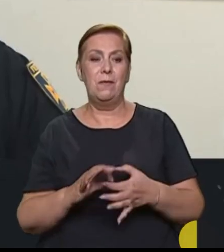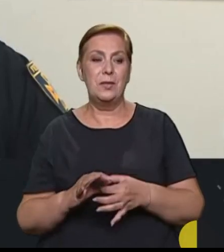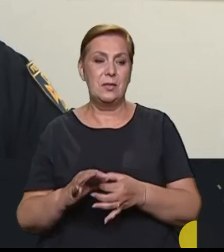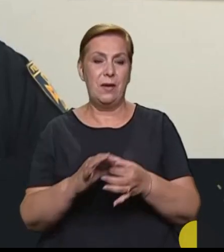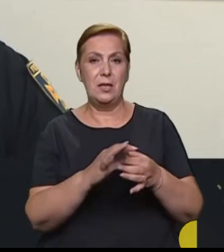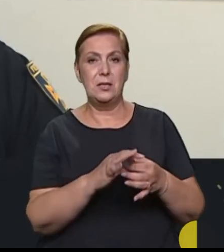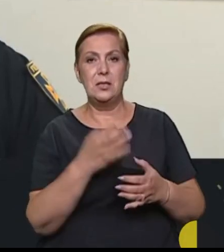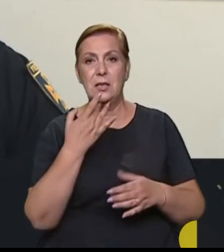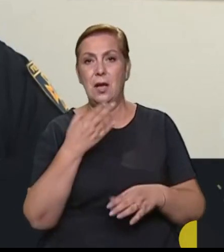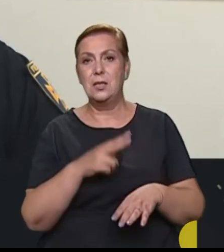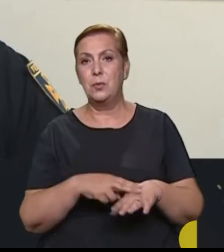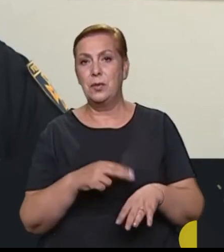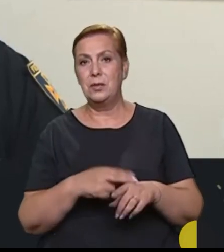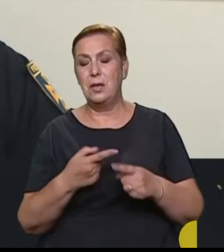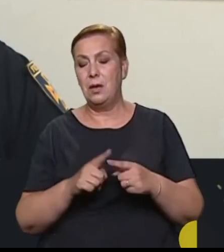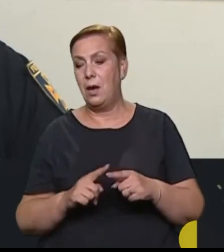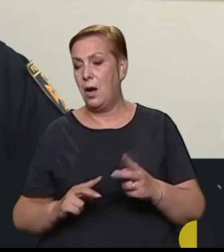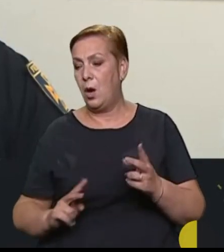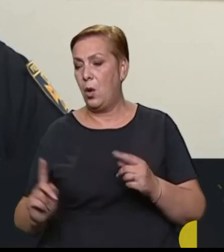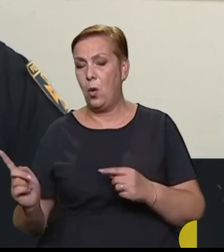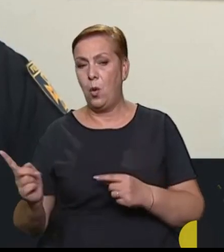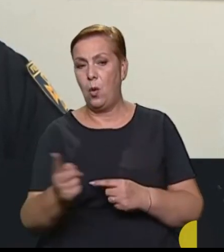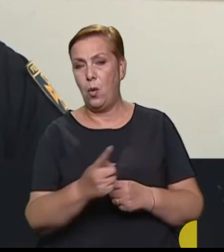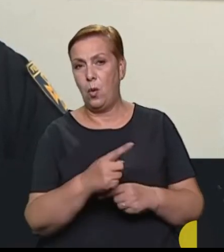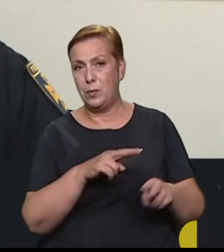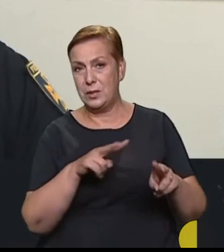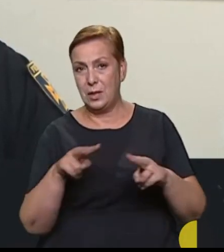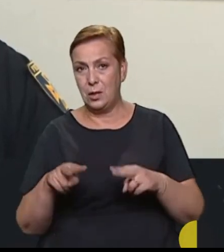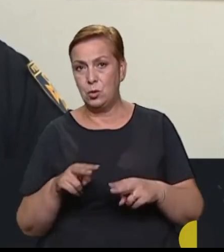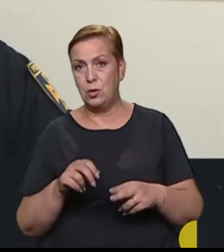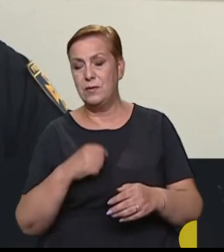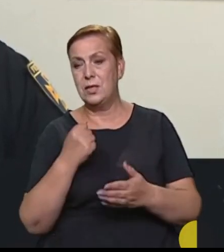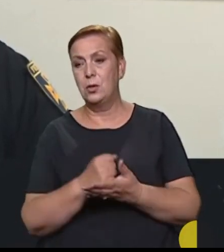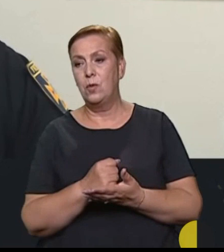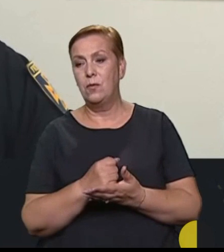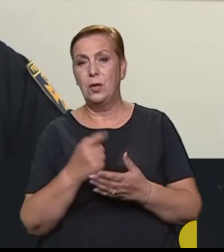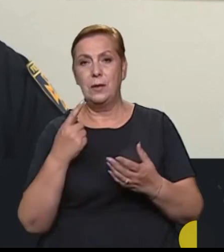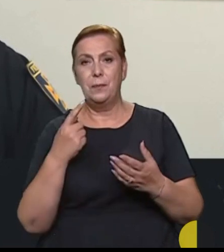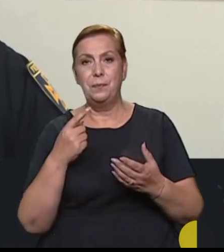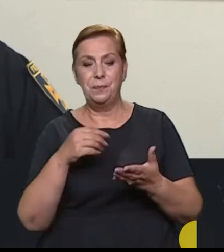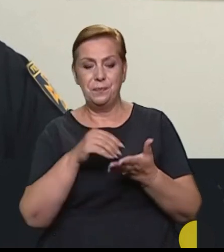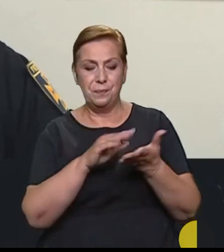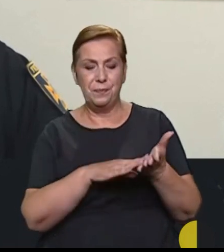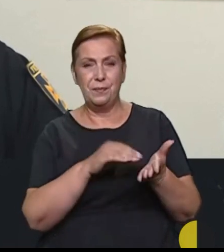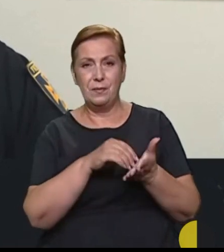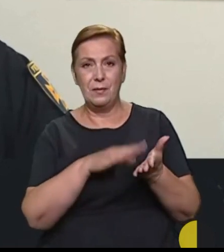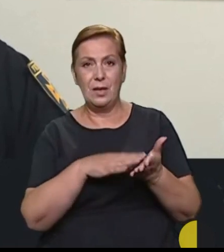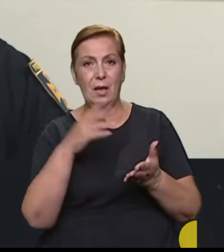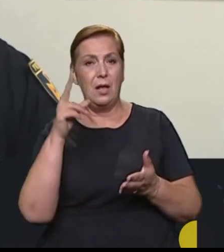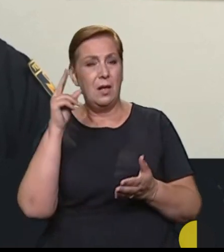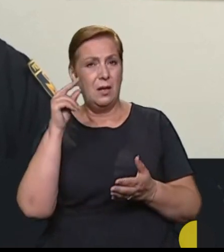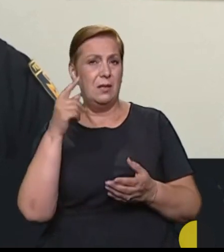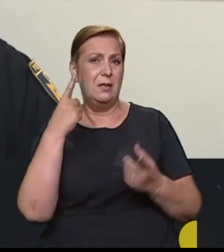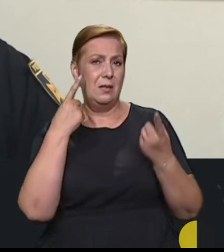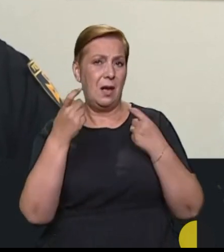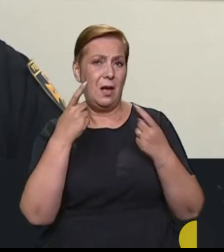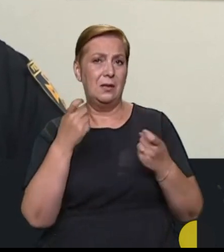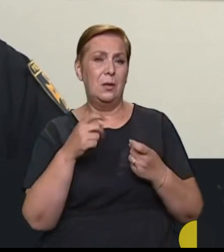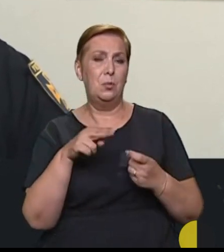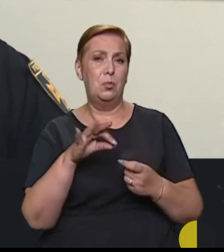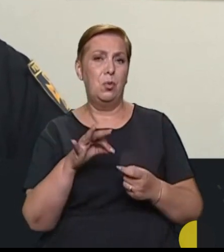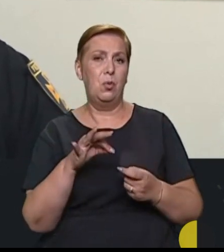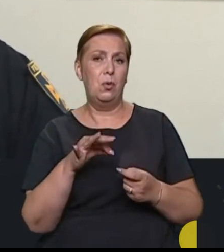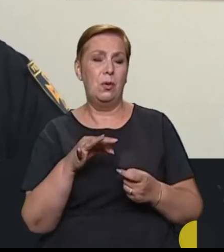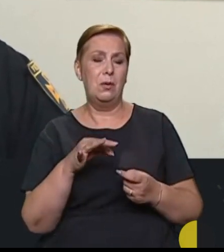із Нацполіцією, яка обстежує, відповідно, і встановлює дані по постраждалим, по загиблим. Працює на